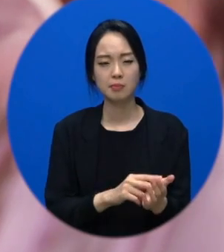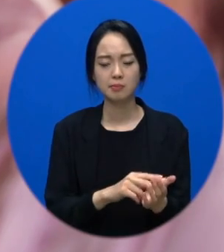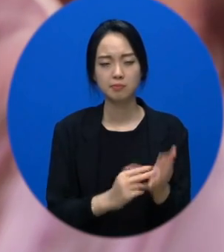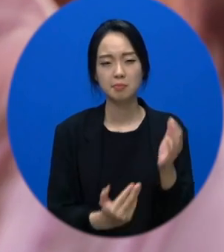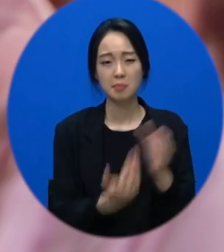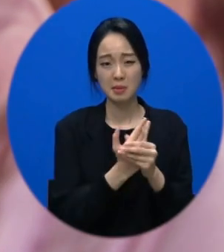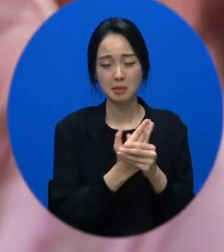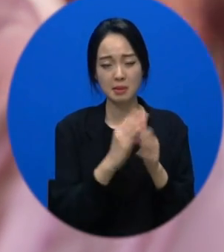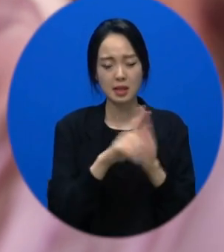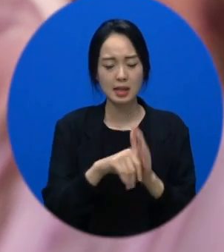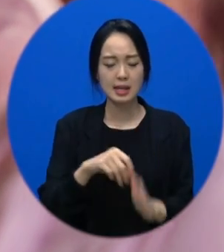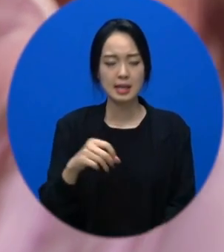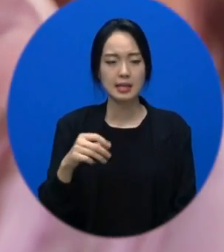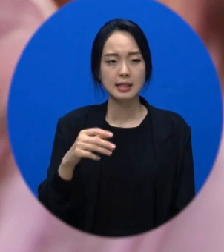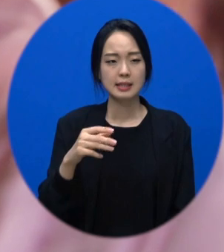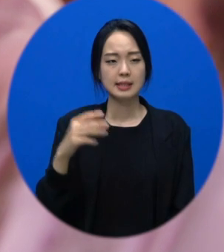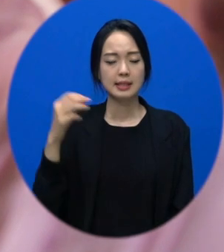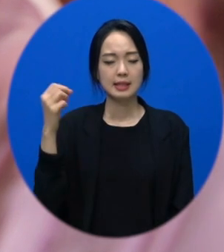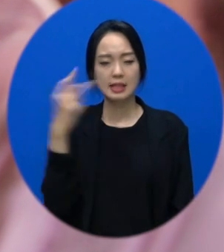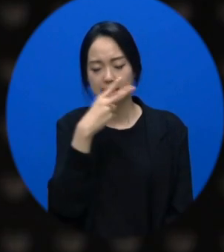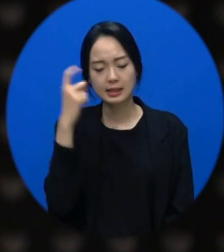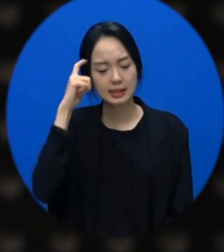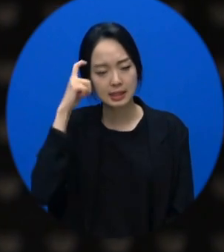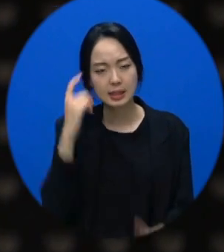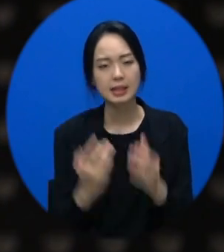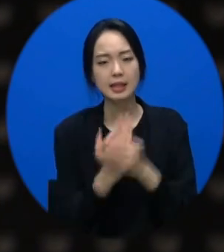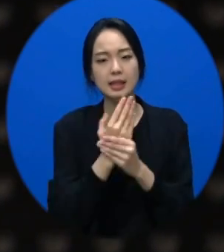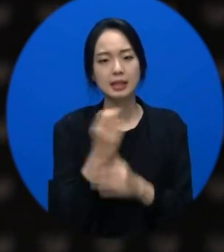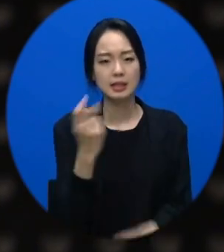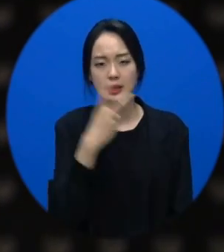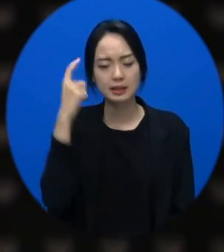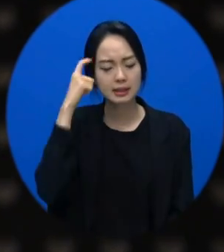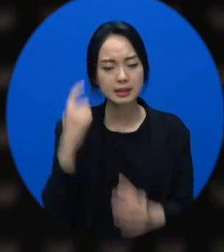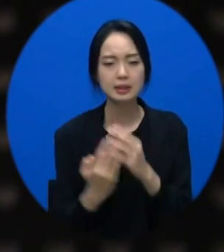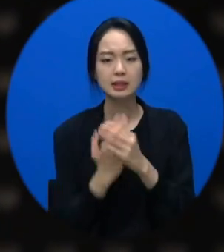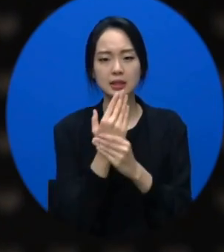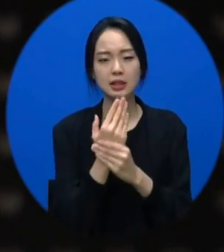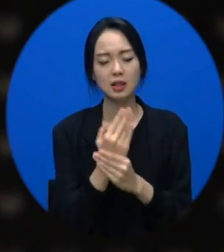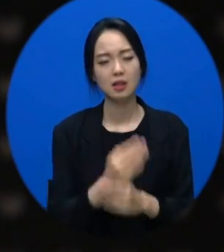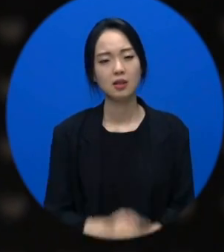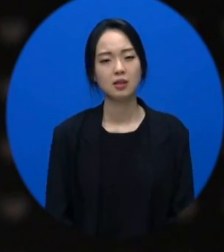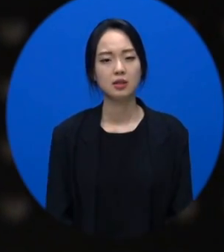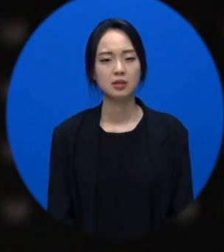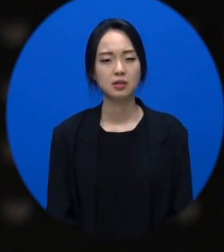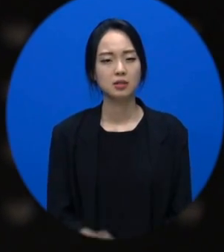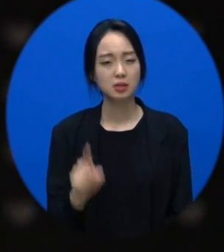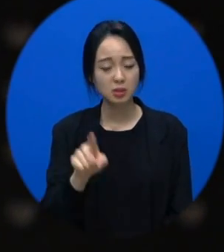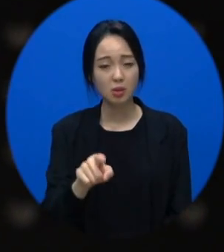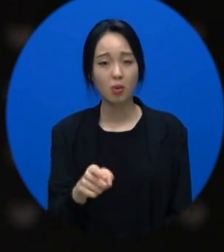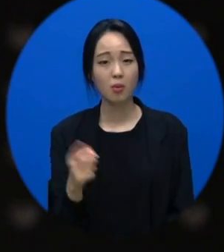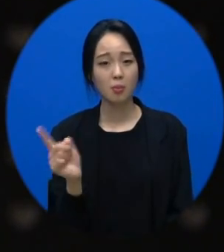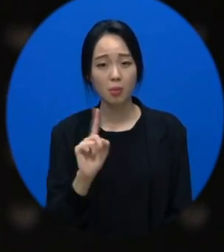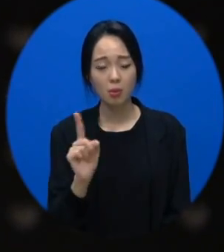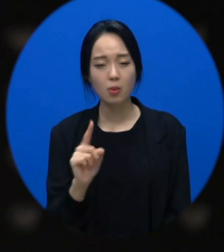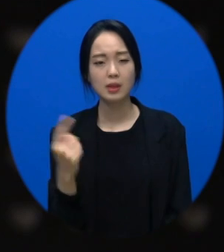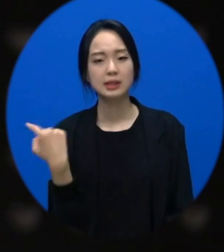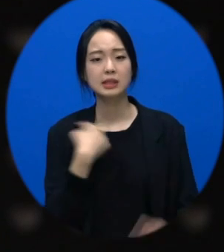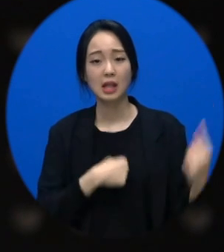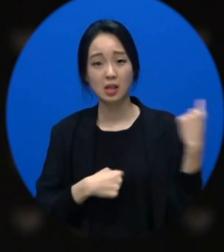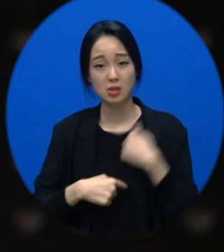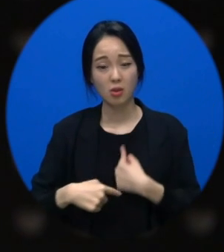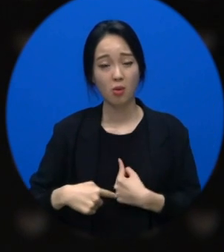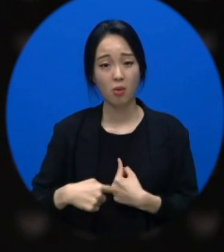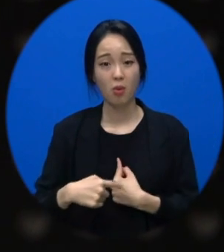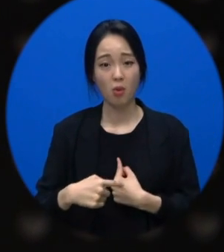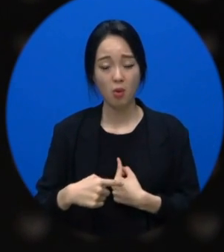이건 뭐냐면요. 하루 지나서 그나마 조금 아물기 시작하는 상처를요. 내가 칼로 쑤시는 거예요. 이거